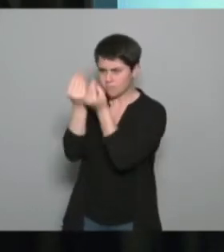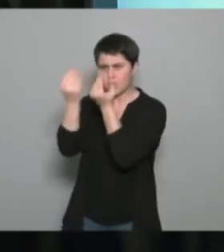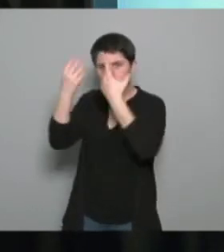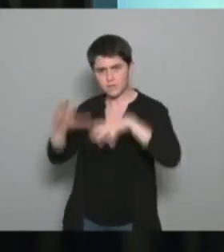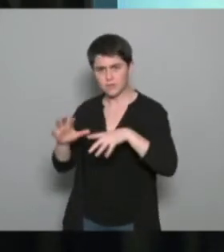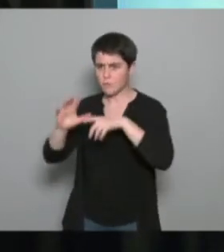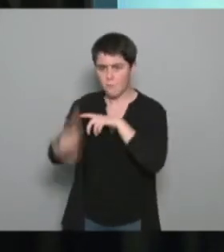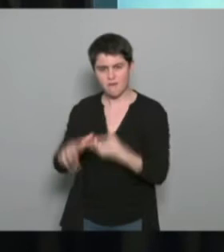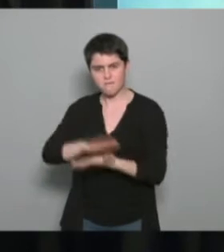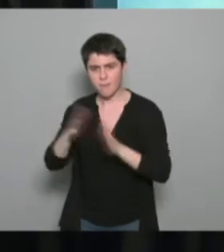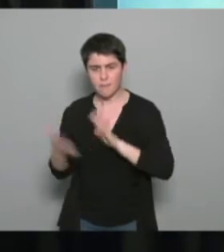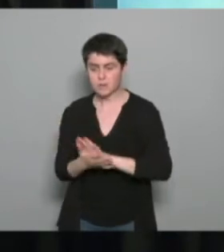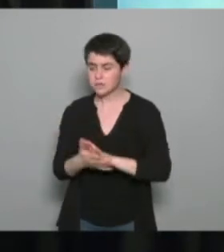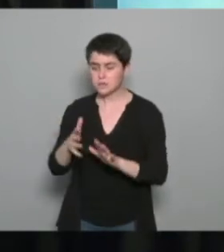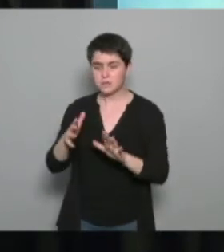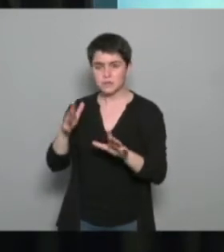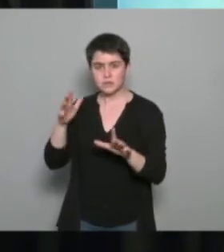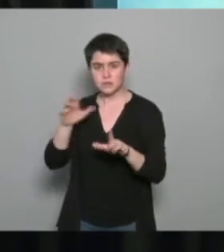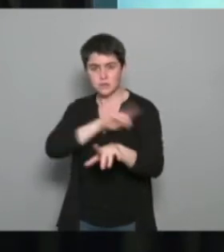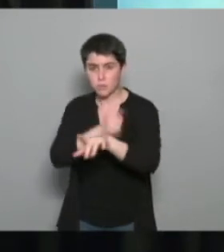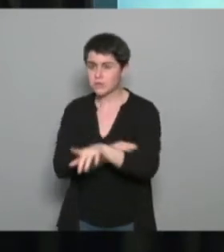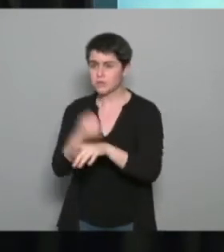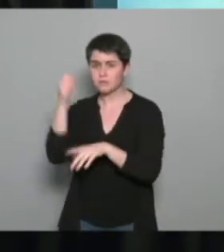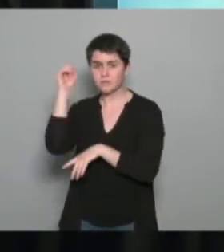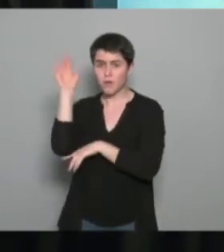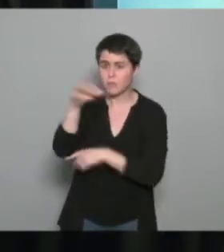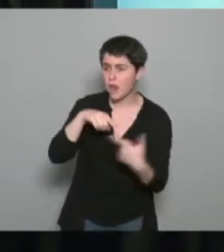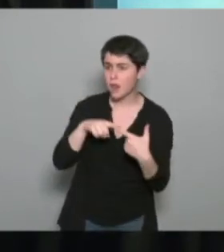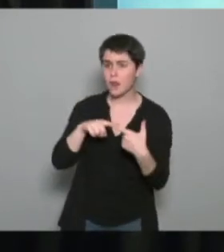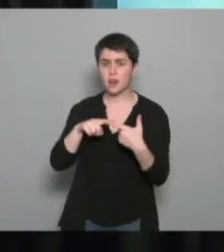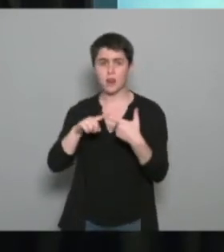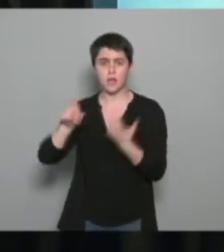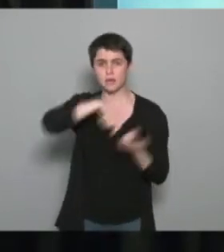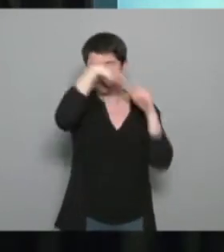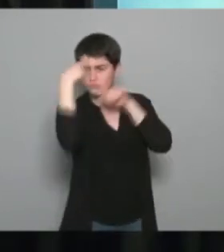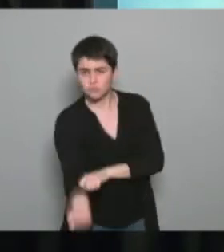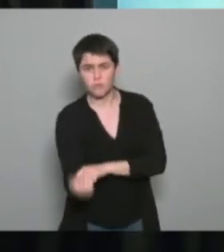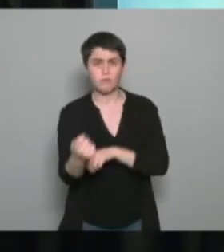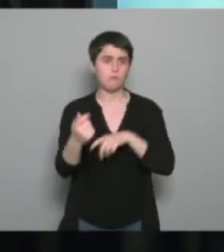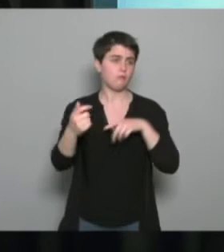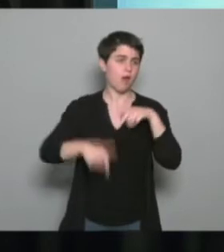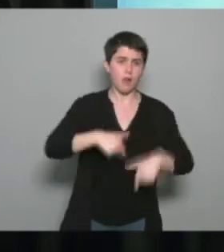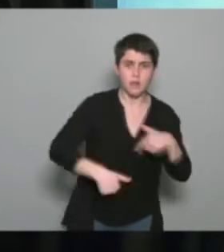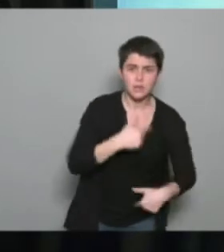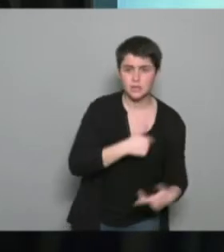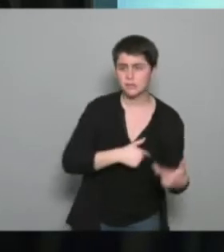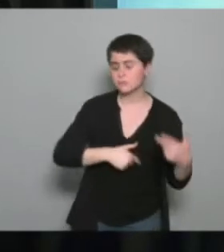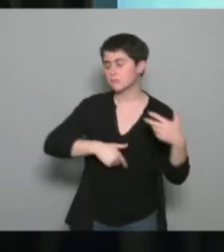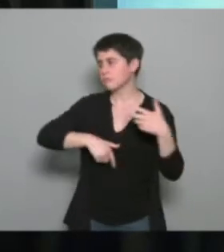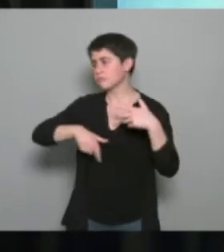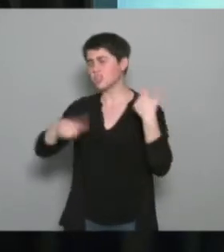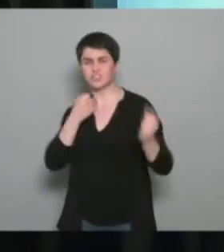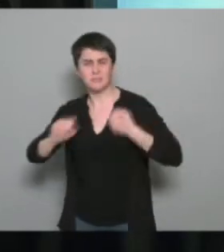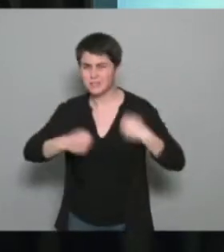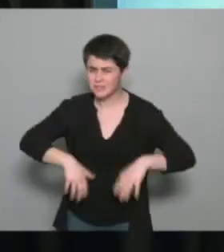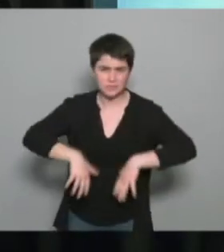pratique sportive ça peut être le handball le judo l'athlétisme peu importe la gymnastique peu importe la discipline mais qui est une thématique commune